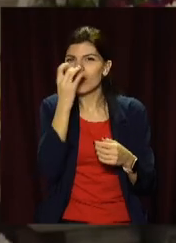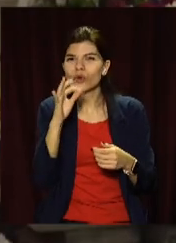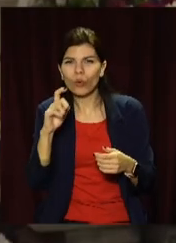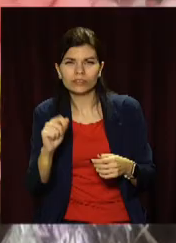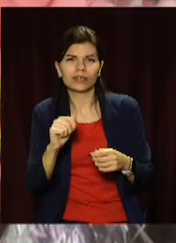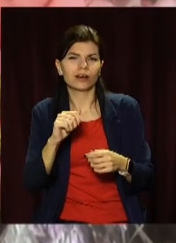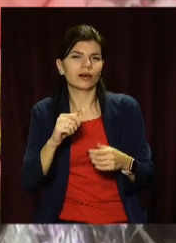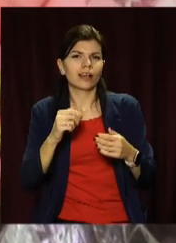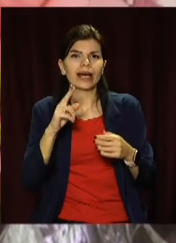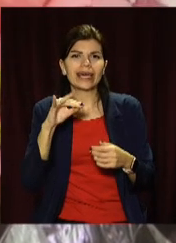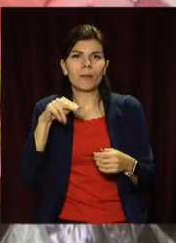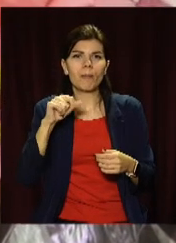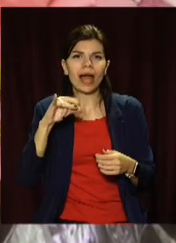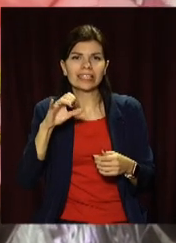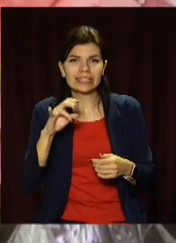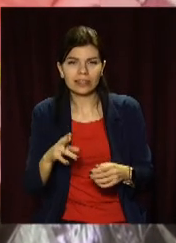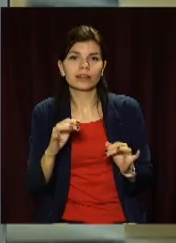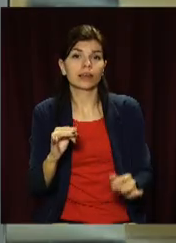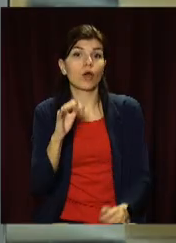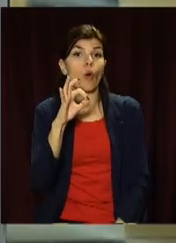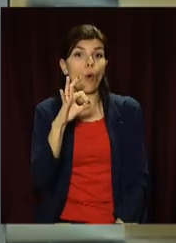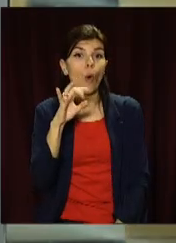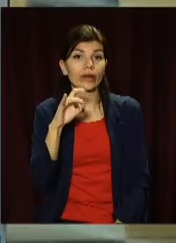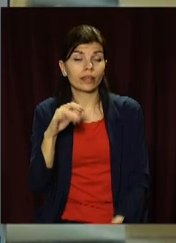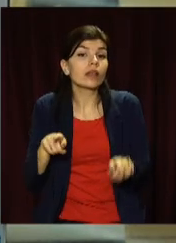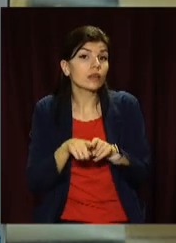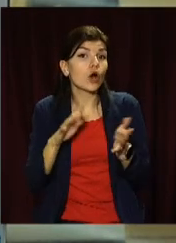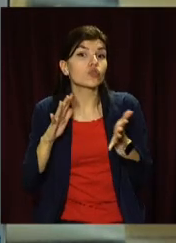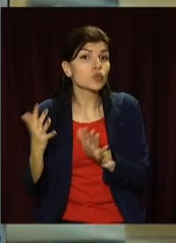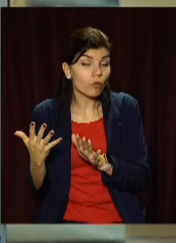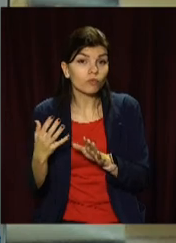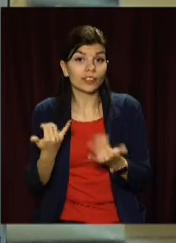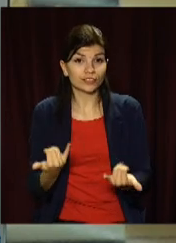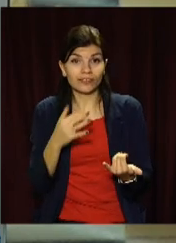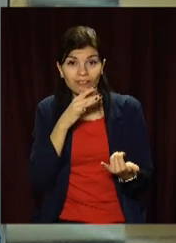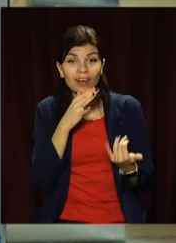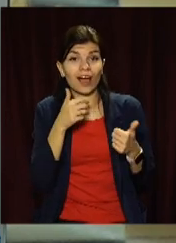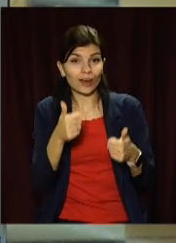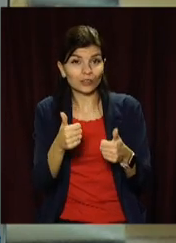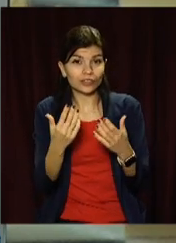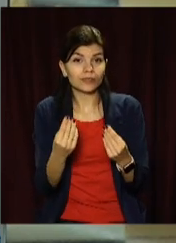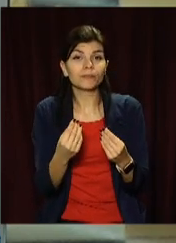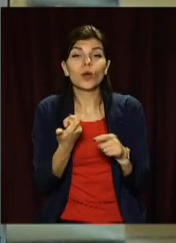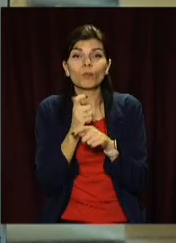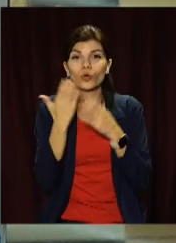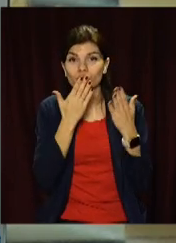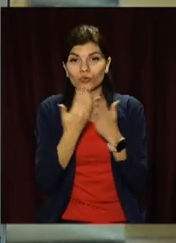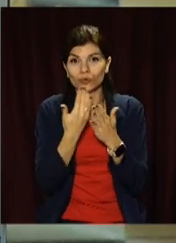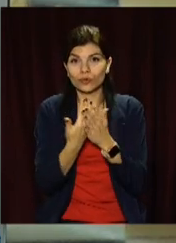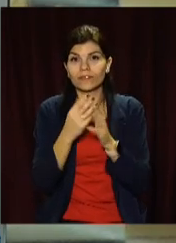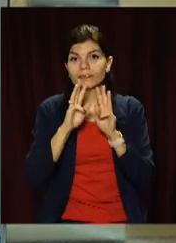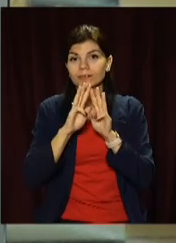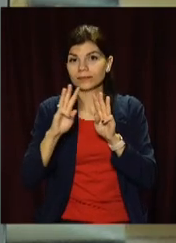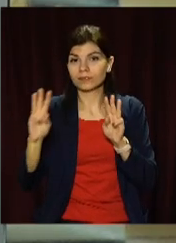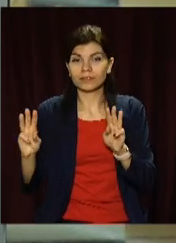каланхоя, кіпарисників і орхідей. Такими були новини на цей час. Вдалого вам дня. Більше новин читайте на нашому сайті